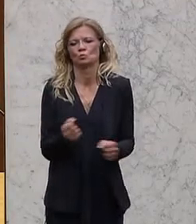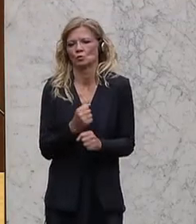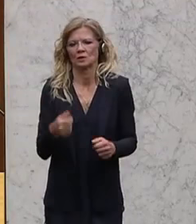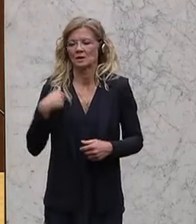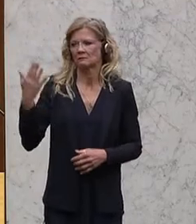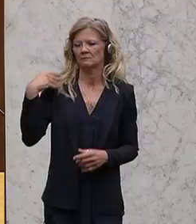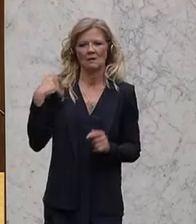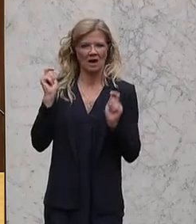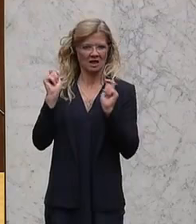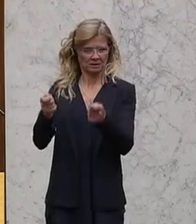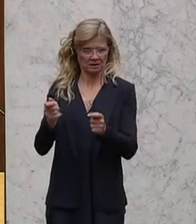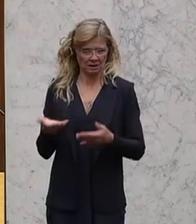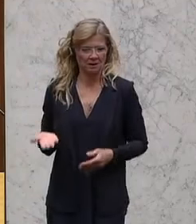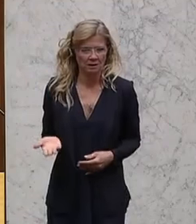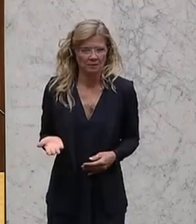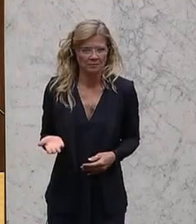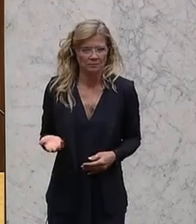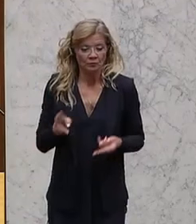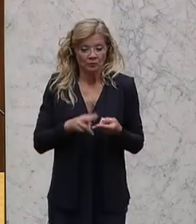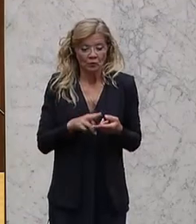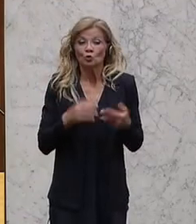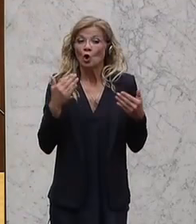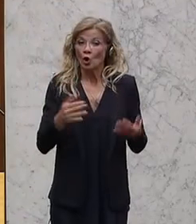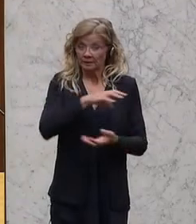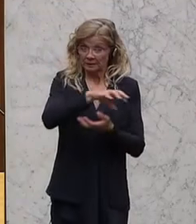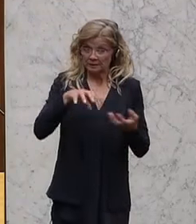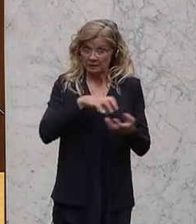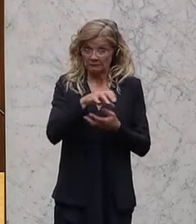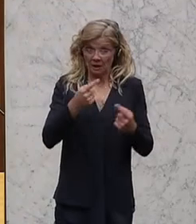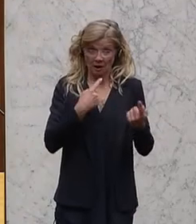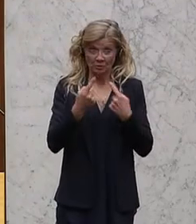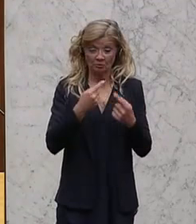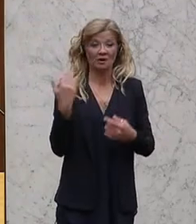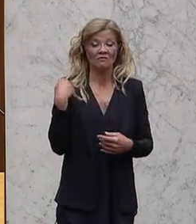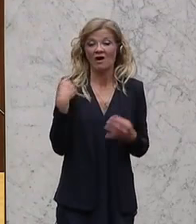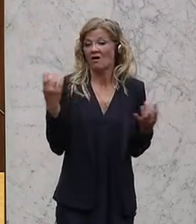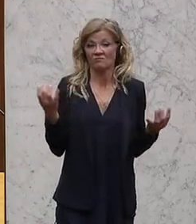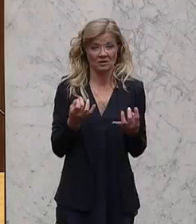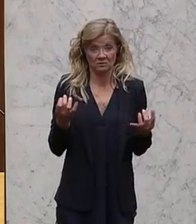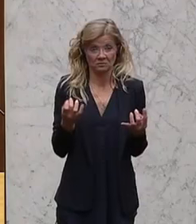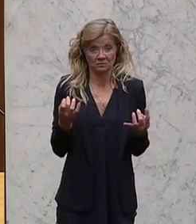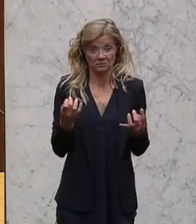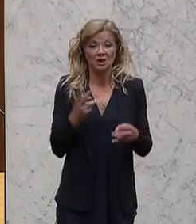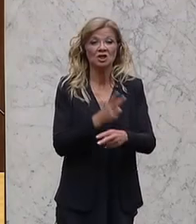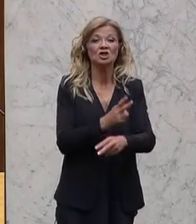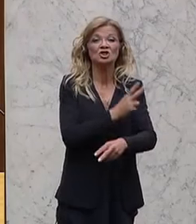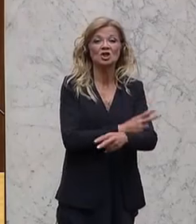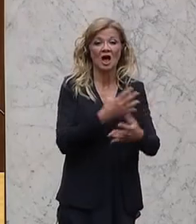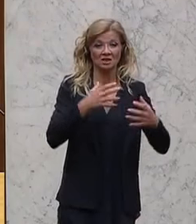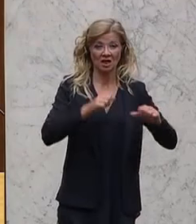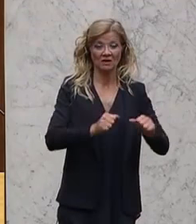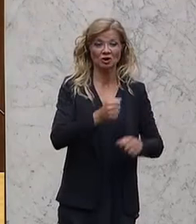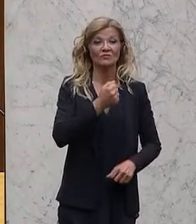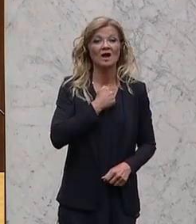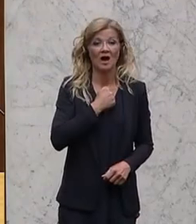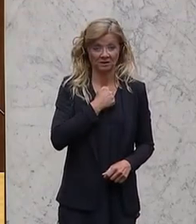und der Skandal, über den wir heute hier sprechen, war, dass die Staatsanwaltschaft Graz mit